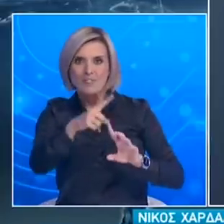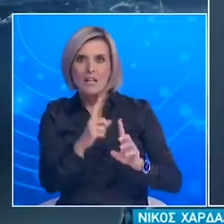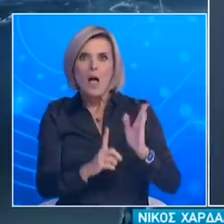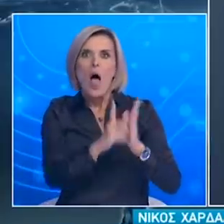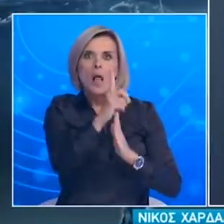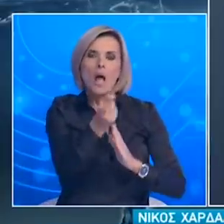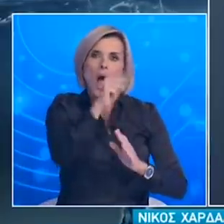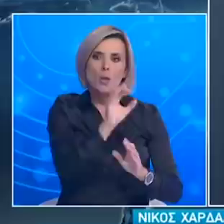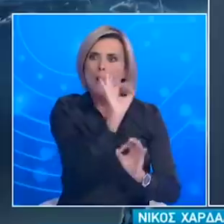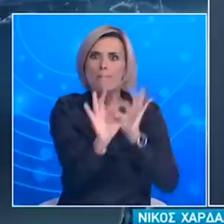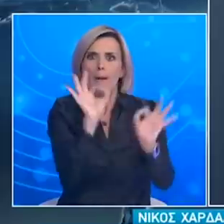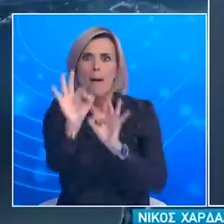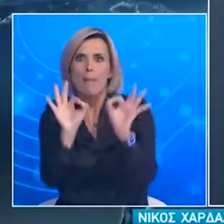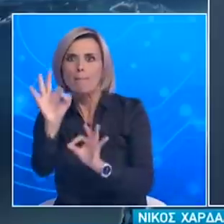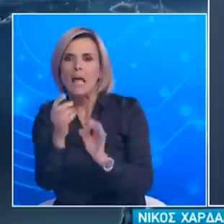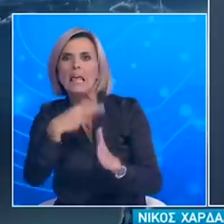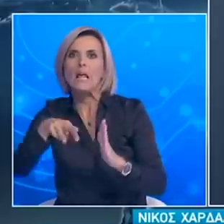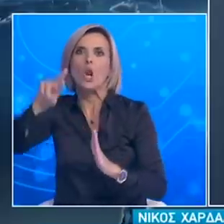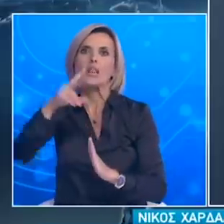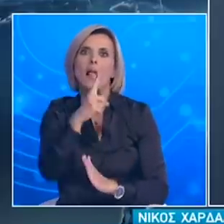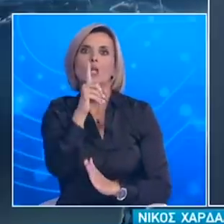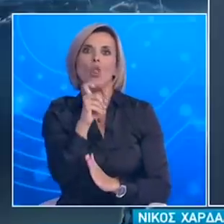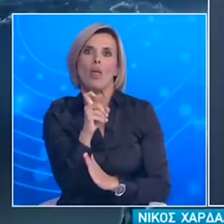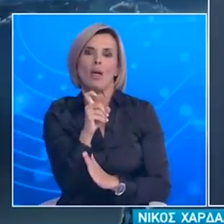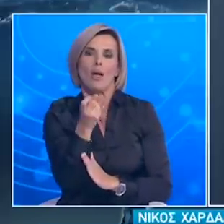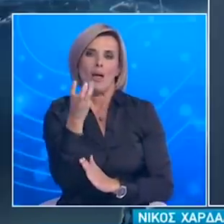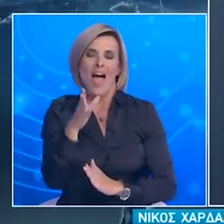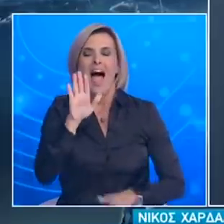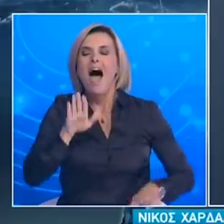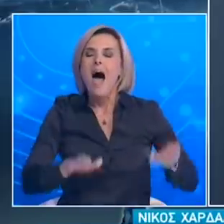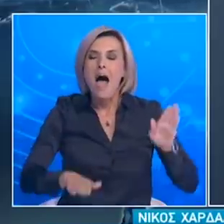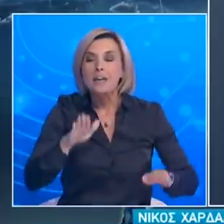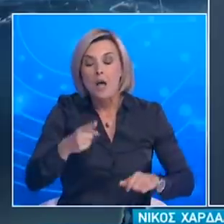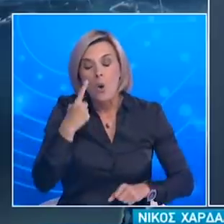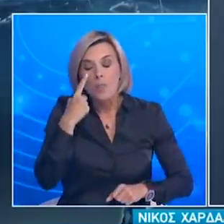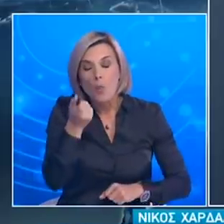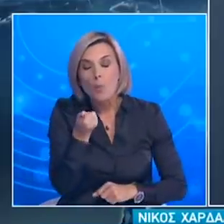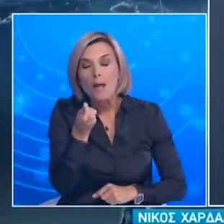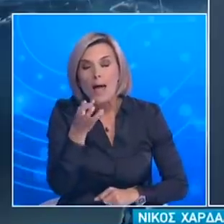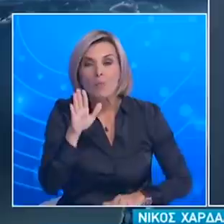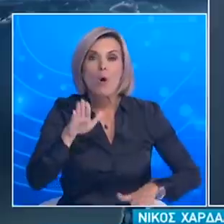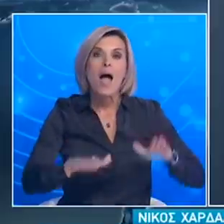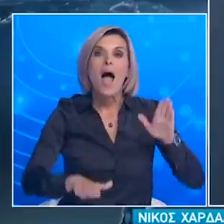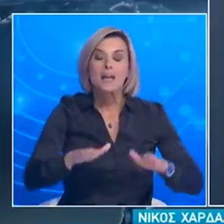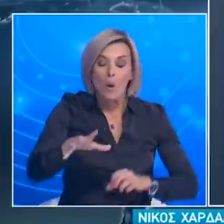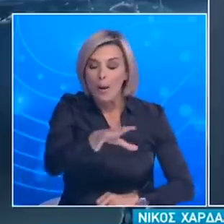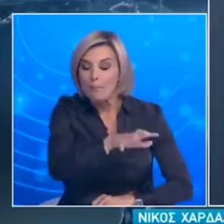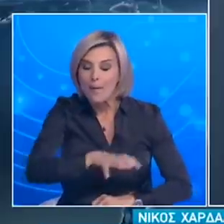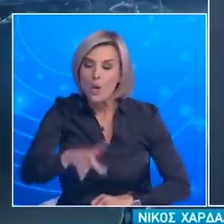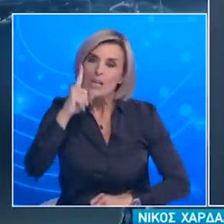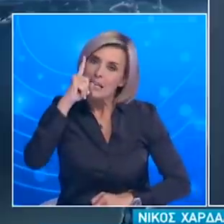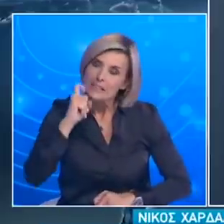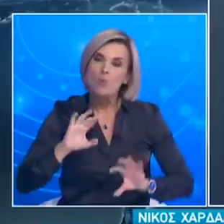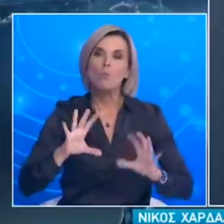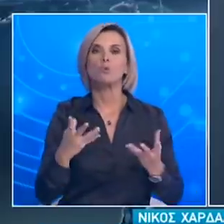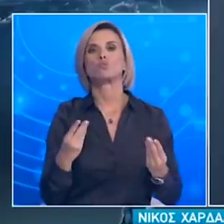επαφές άρα μιλάμε για 110 άτομα στην κοινότητα αλλιώς θα συμπεριφερθούμε αν αυτά τα κρούσματα έχουν παραμείνει στην περιοχή τους ή αν έχουμε